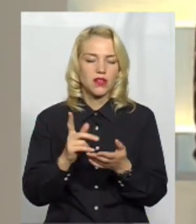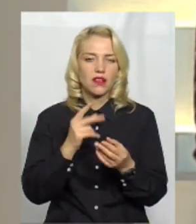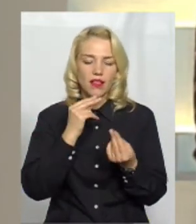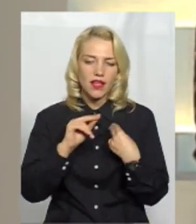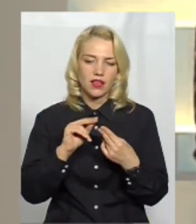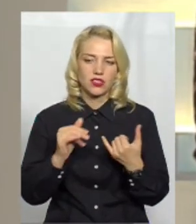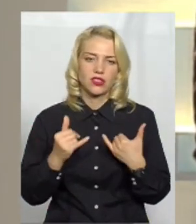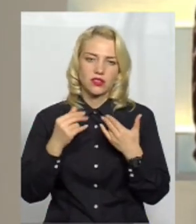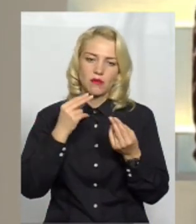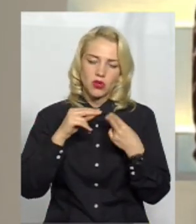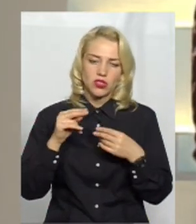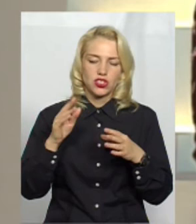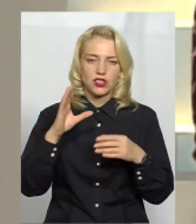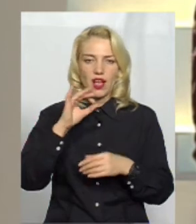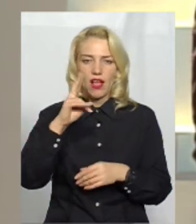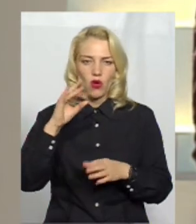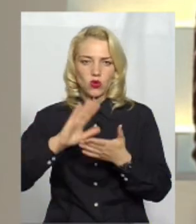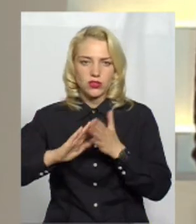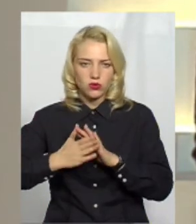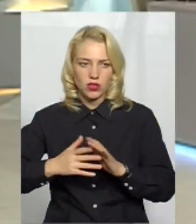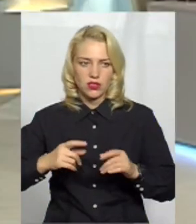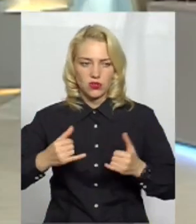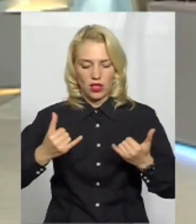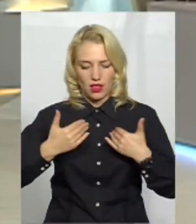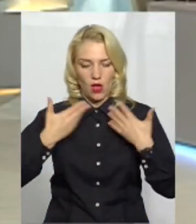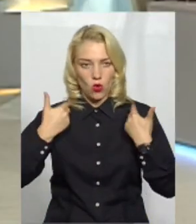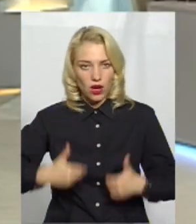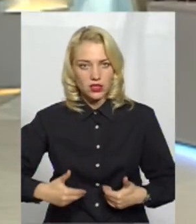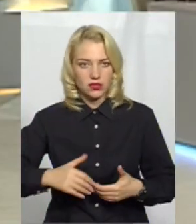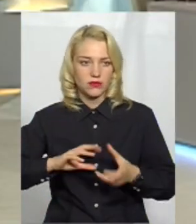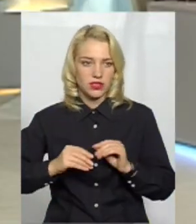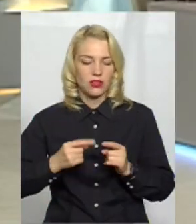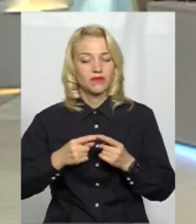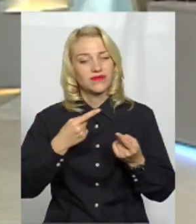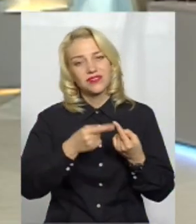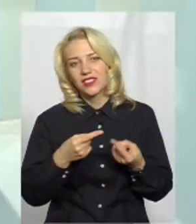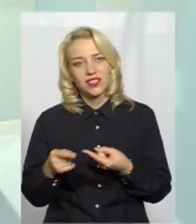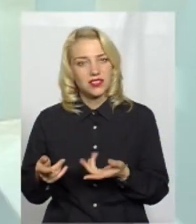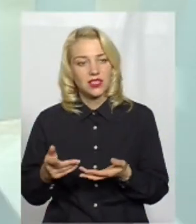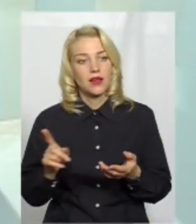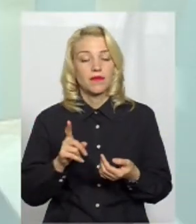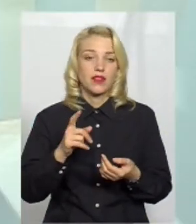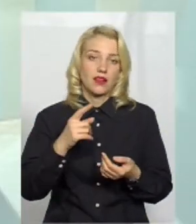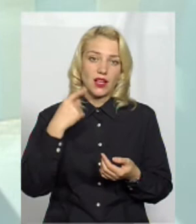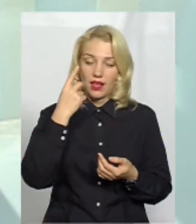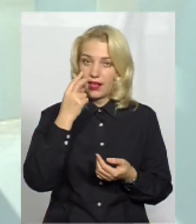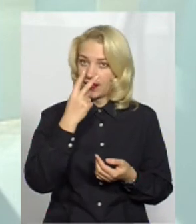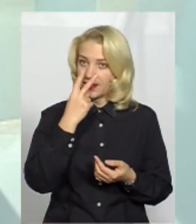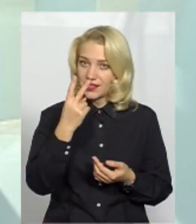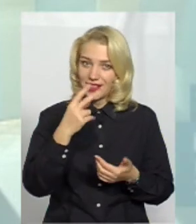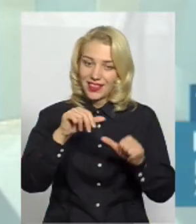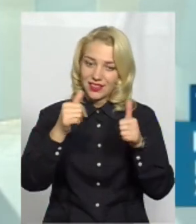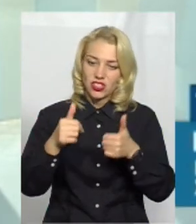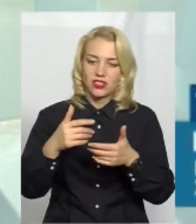для покращення і екологічної ситуації в місті, для урбаністики загалом? Це трошки різне. Те, що естетичне значення має,